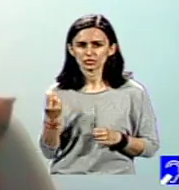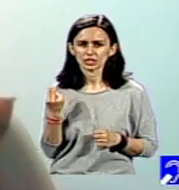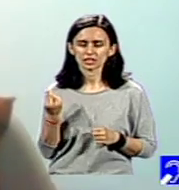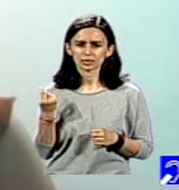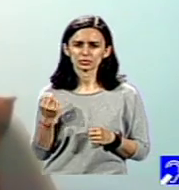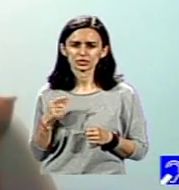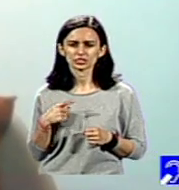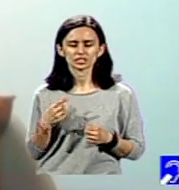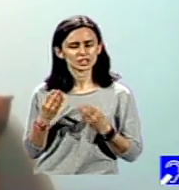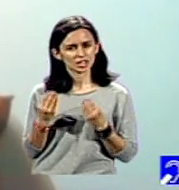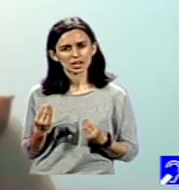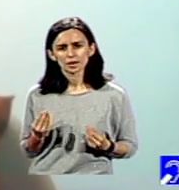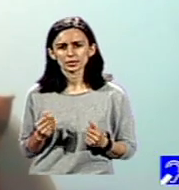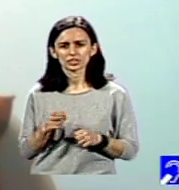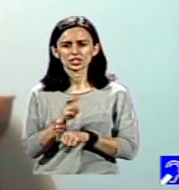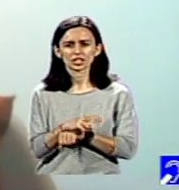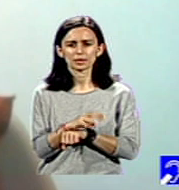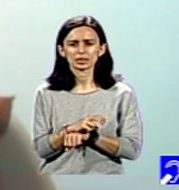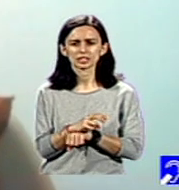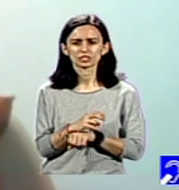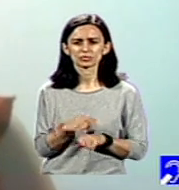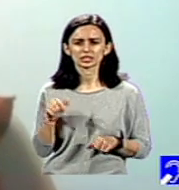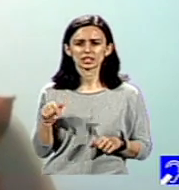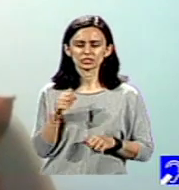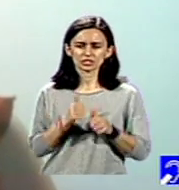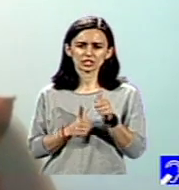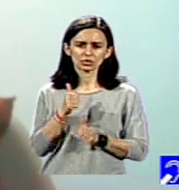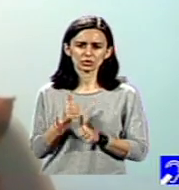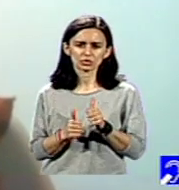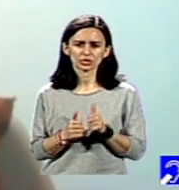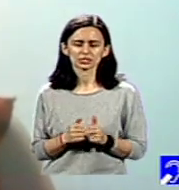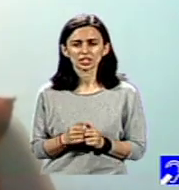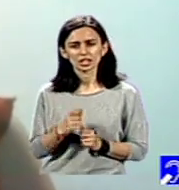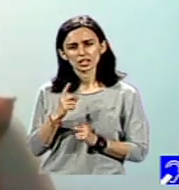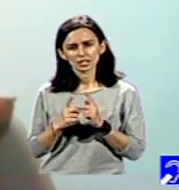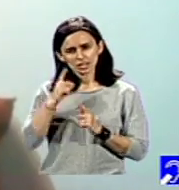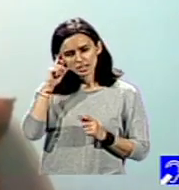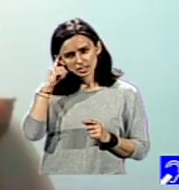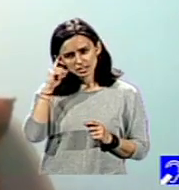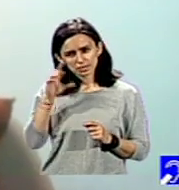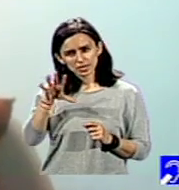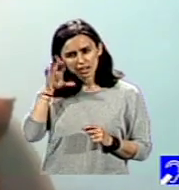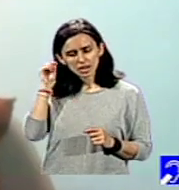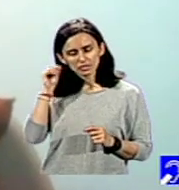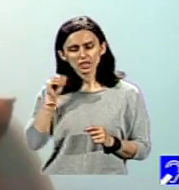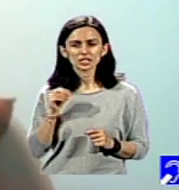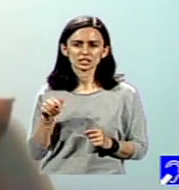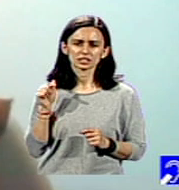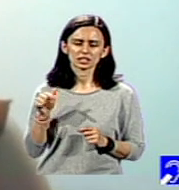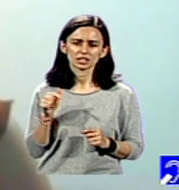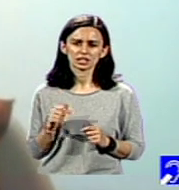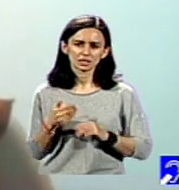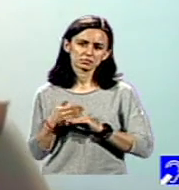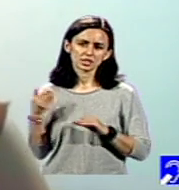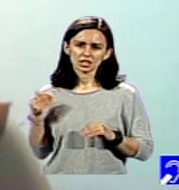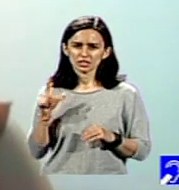chiar este de apreciat că a participat totuși la acest concurs având în vedere că a aflat de el, din câte am înțeles, cu vreo două